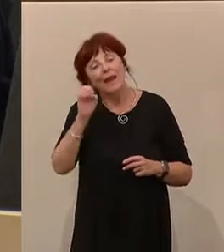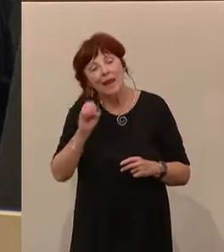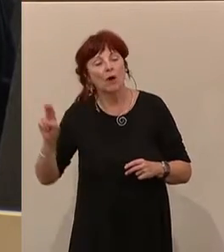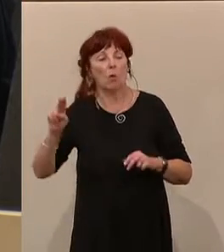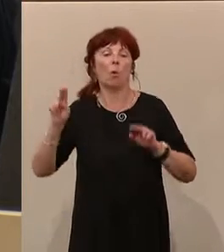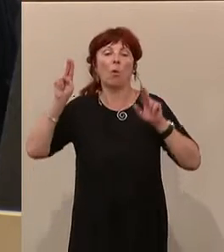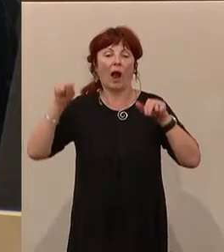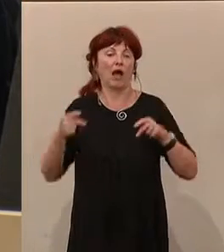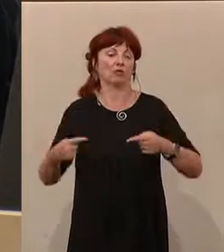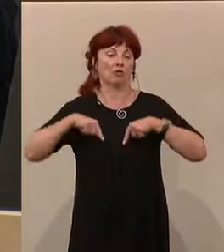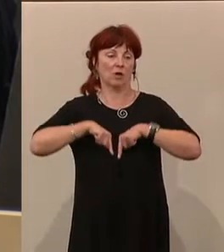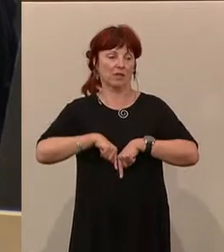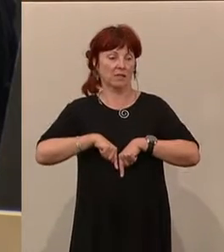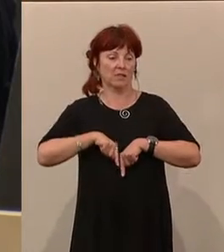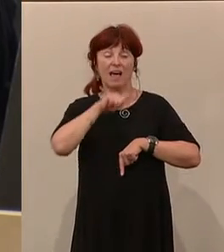blinkt Ihnen kein Mensch ab.